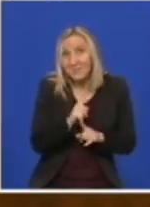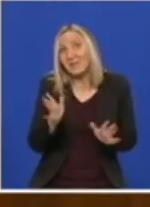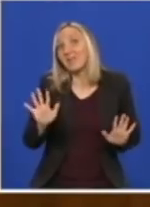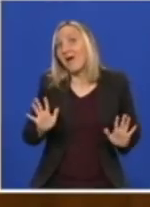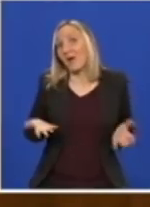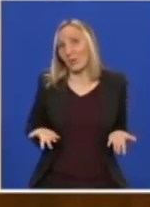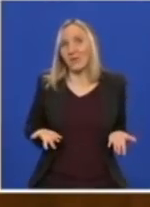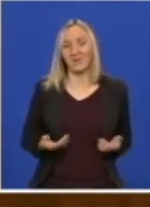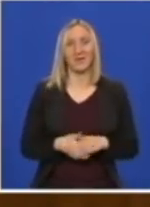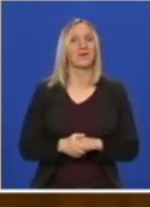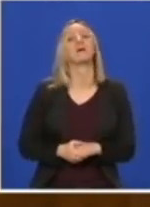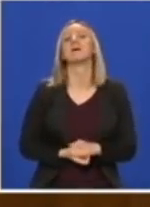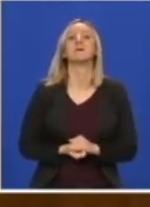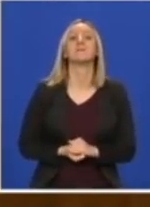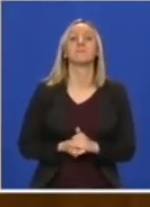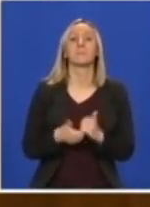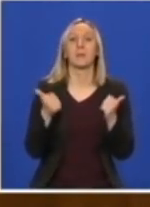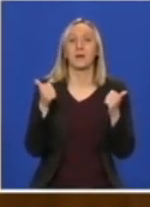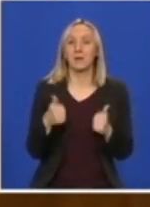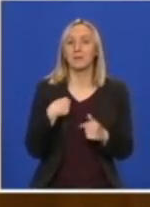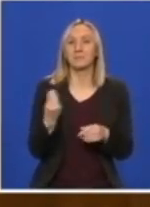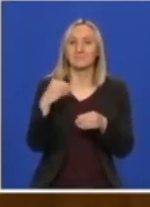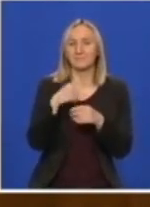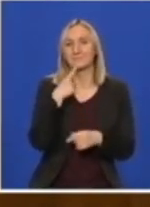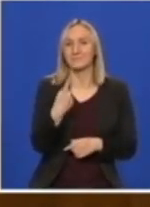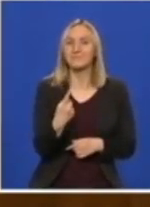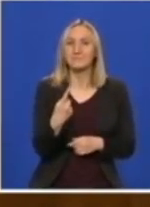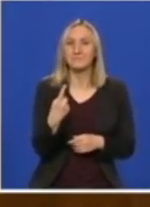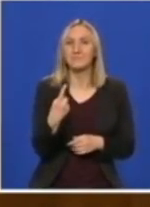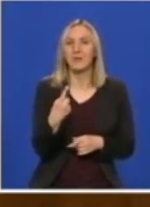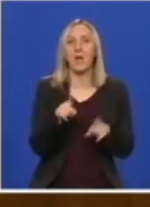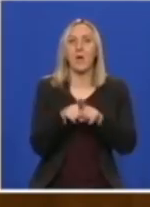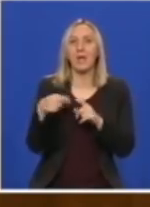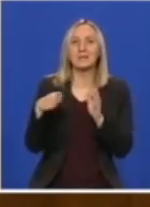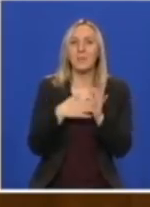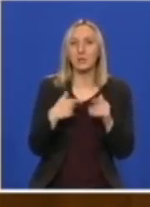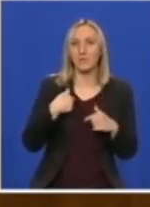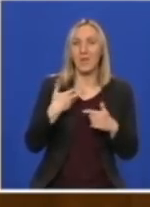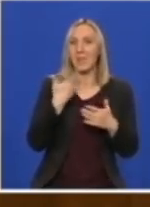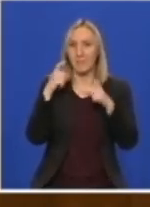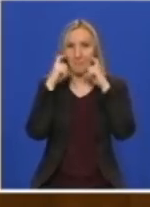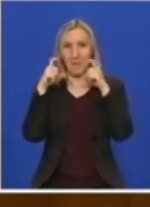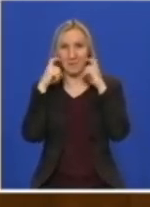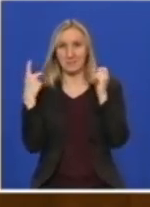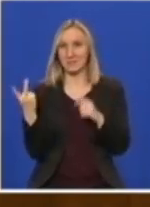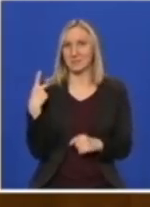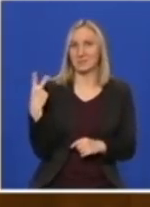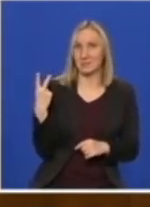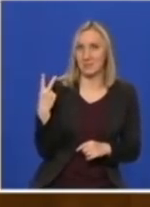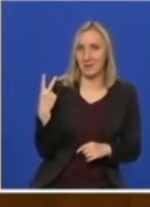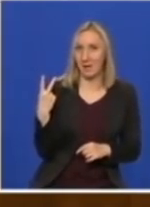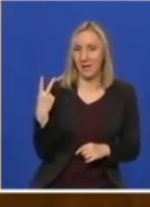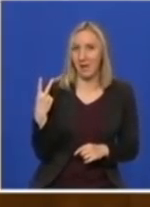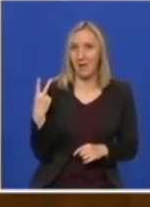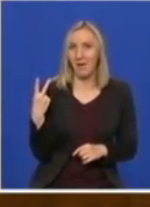Ja bih samo dodala da sad se ne pomisli da koleginca Milošević i ja ne nosimo maske zato što ih ne